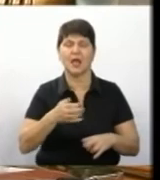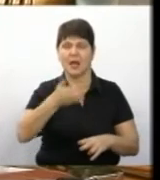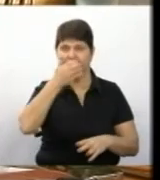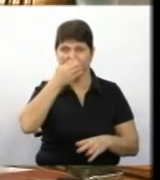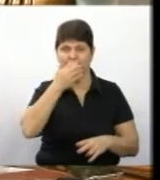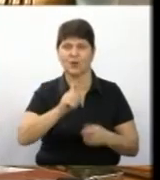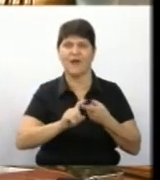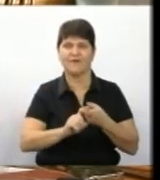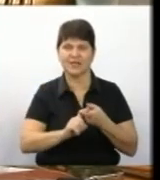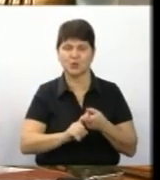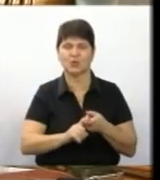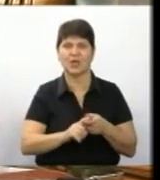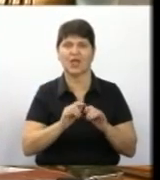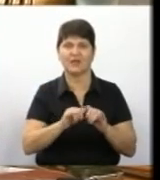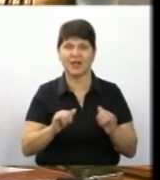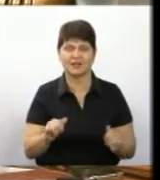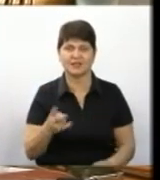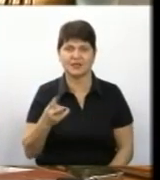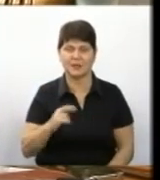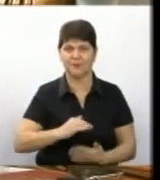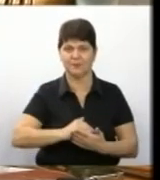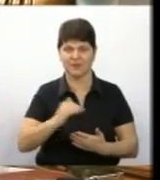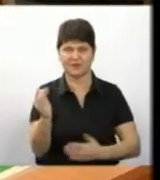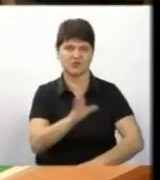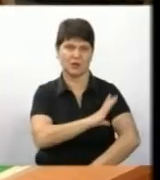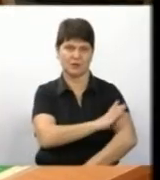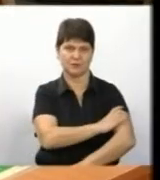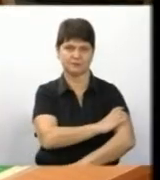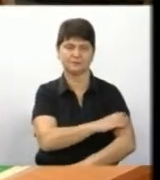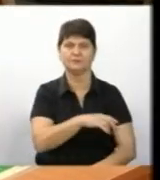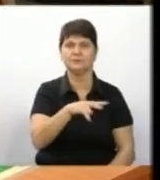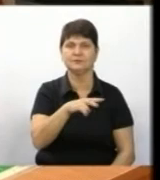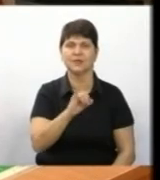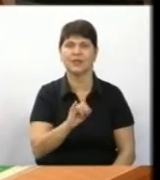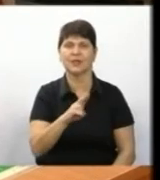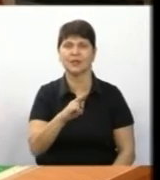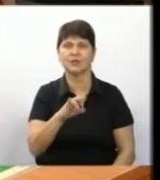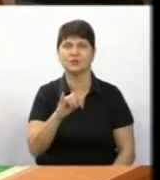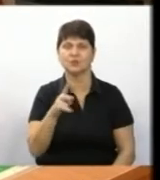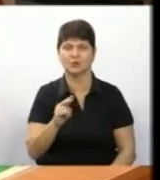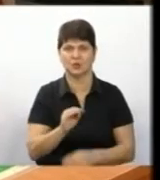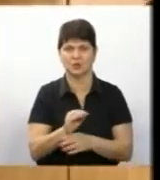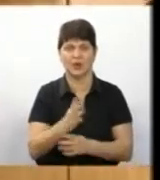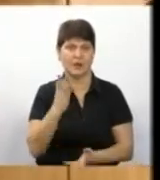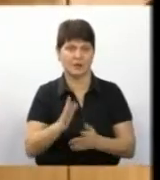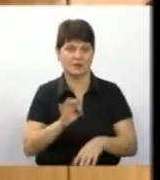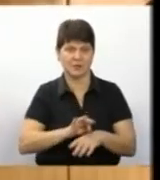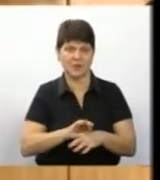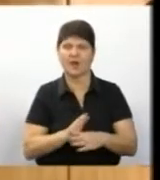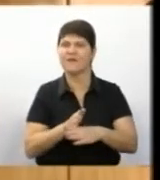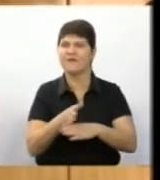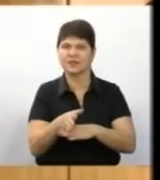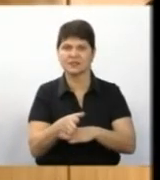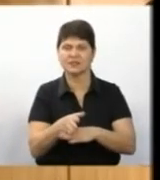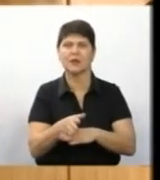і підвищення артеріального тиску. Лендюк додає, якщо ж ви захворіли, окрім візиту до лікаря,